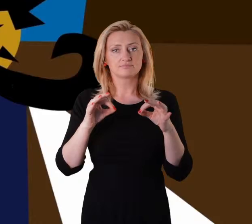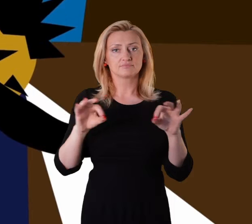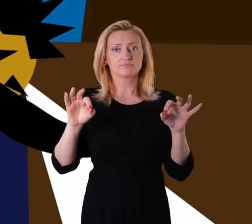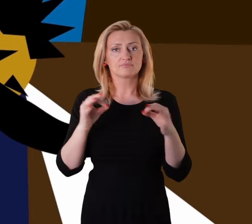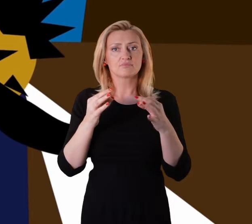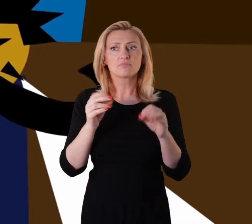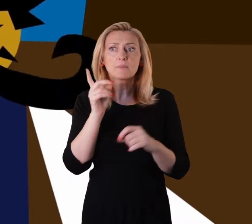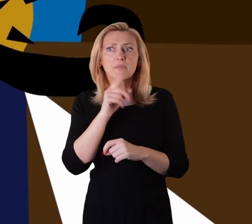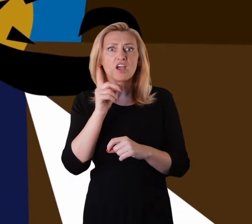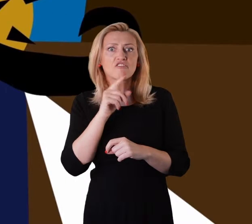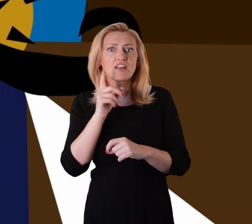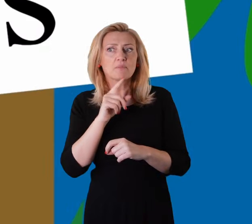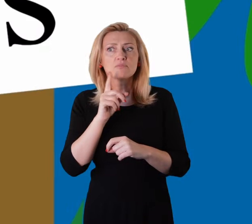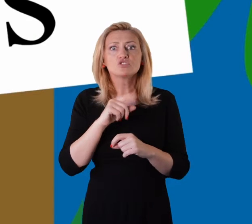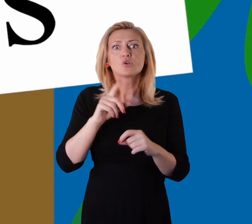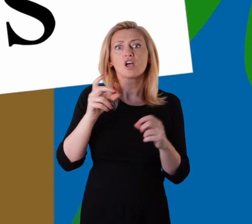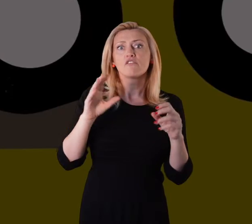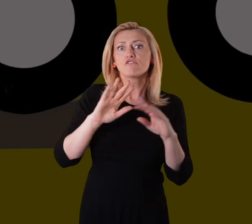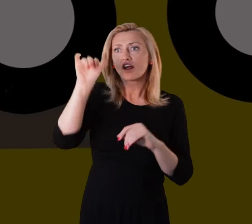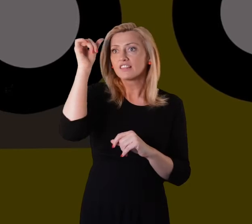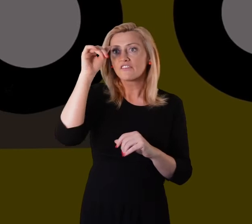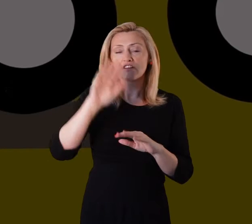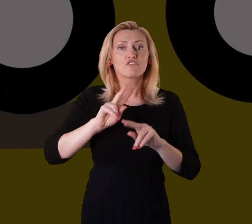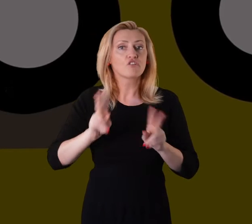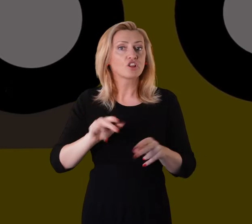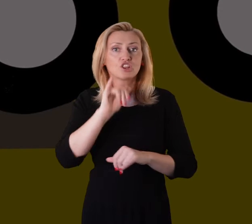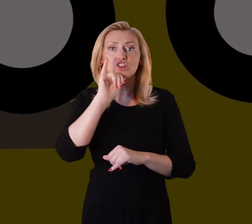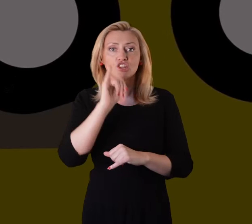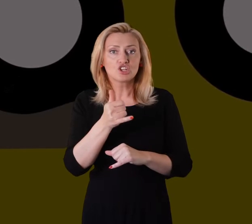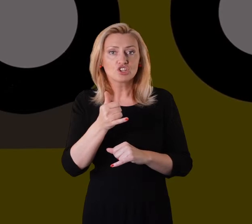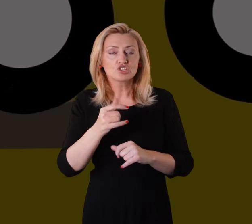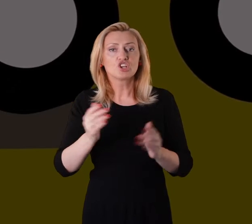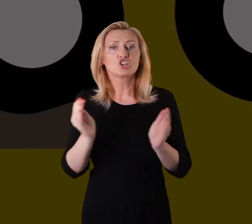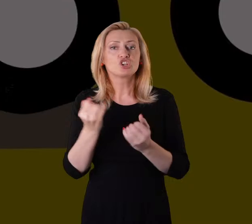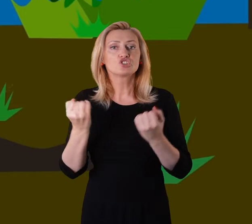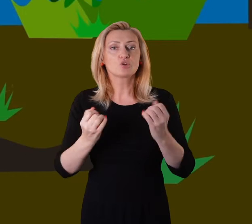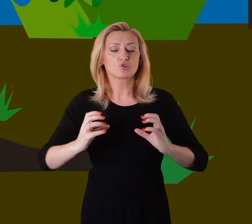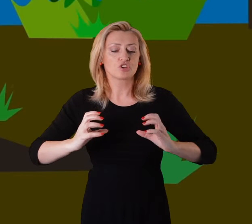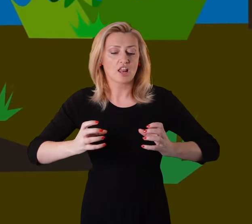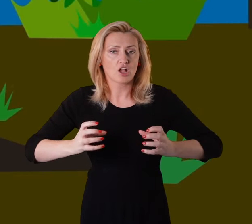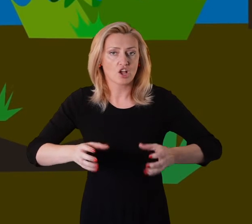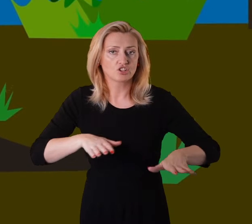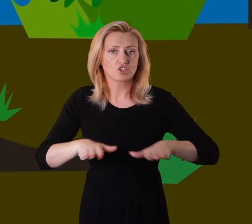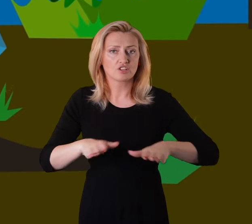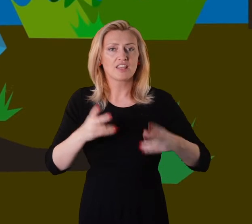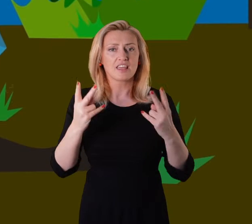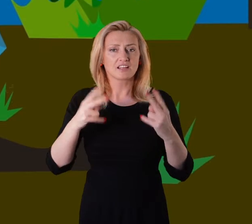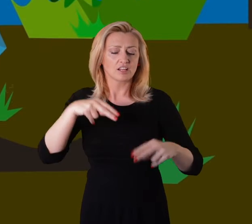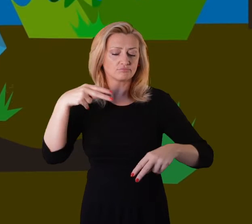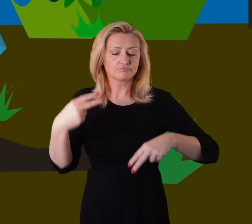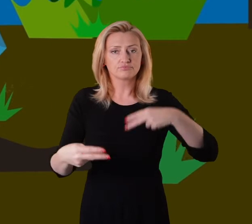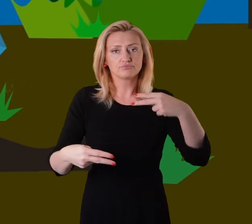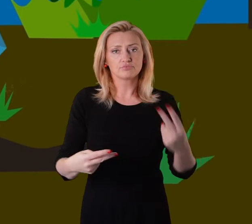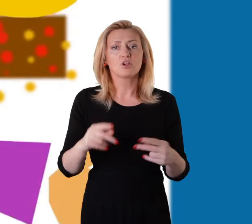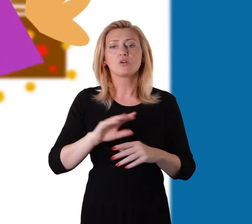Mi a fennem, nincsod a falu neve nincs Elakad a kicsi kocsi, beragad a sárba Oda van a csecsebecse, oda